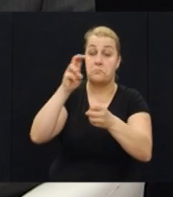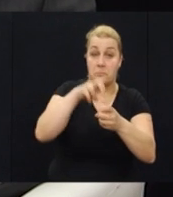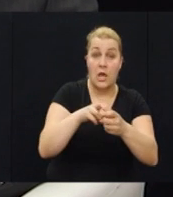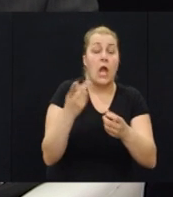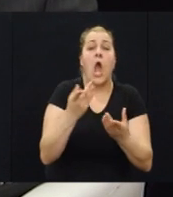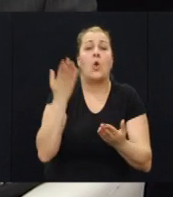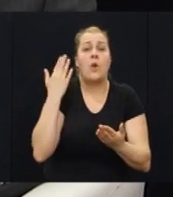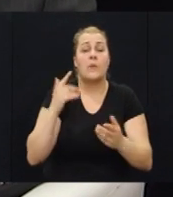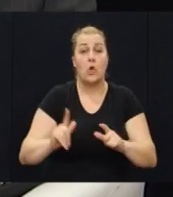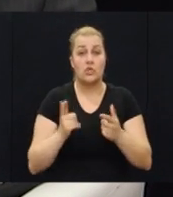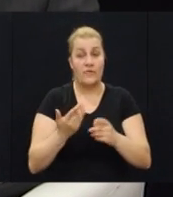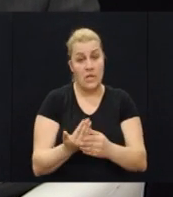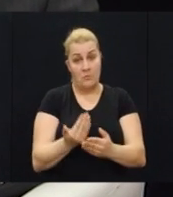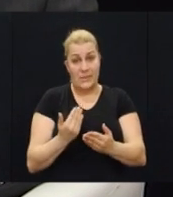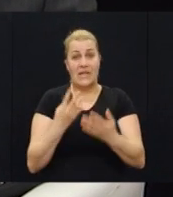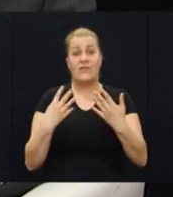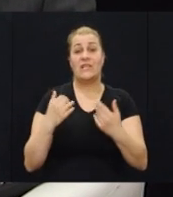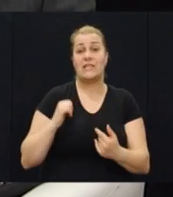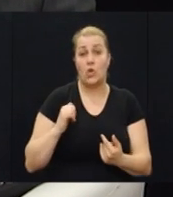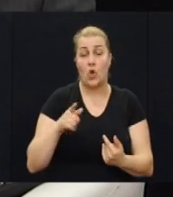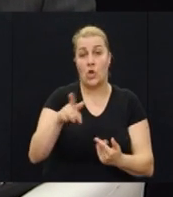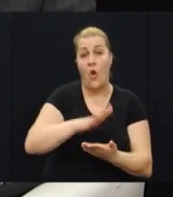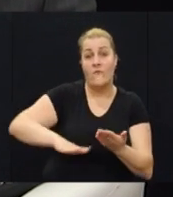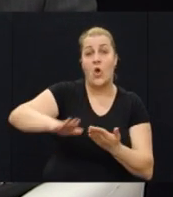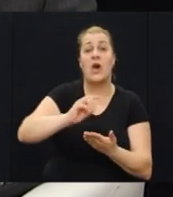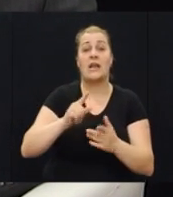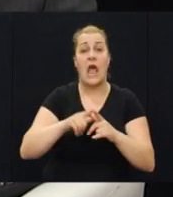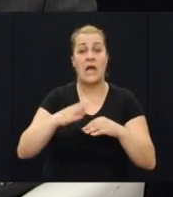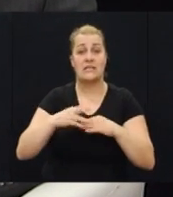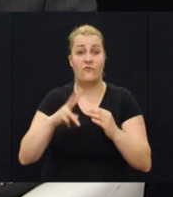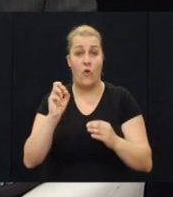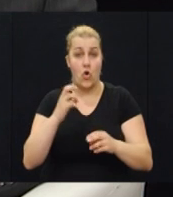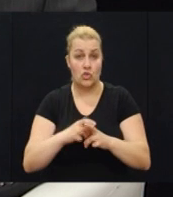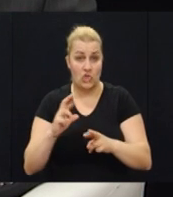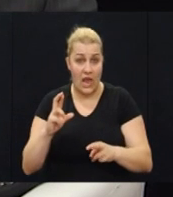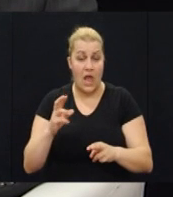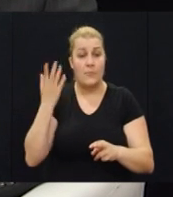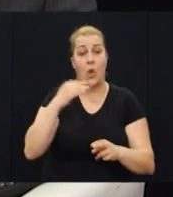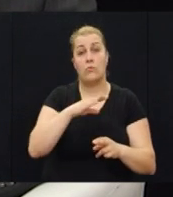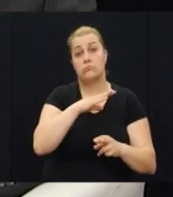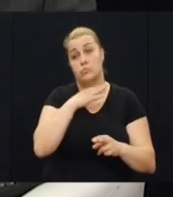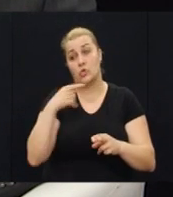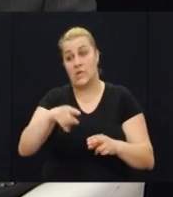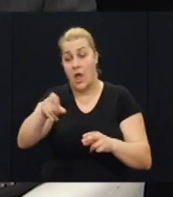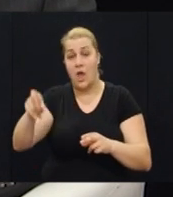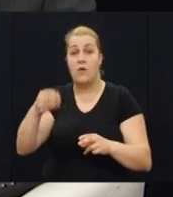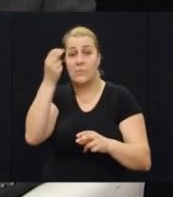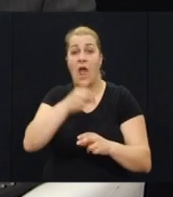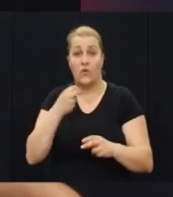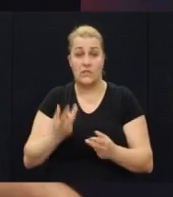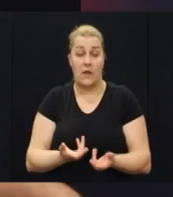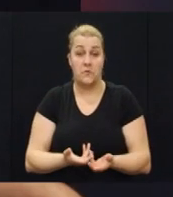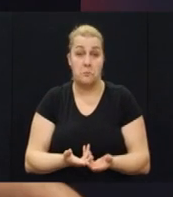prije 90. u razvođu u drničkom kraju gdje je bio određeni postotak i Srba pravoslavog stavništva?